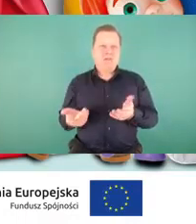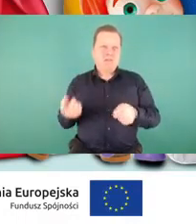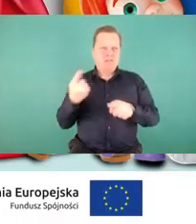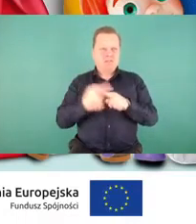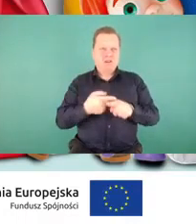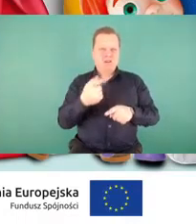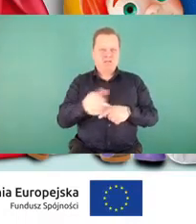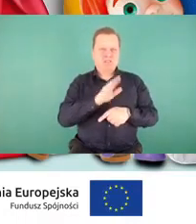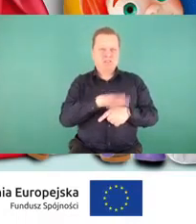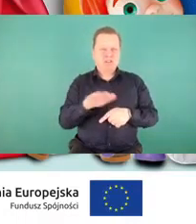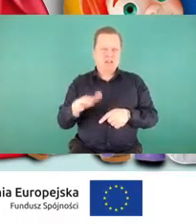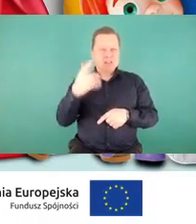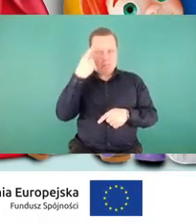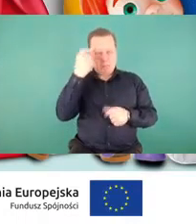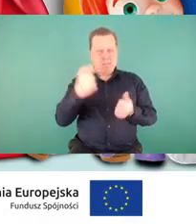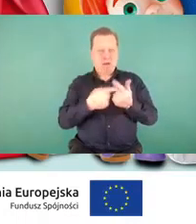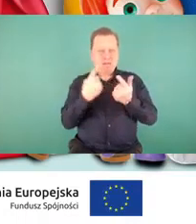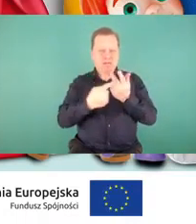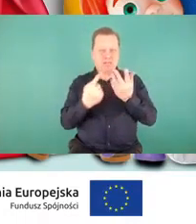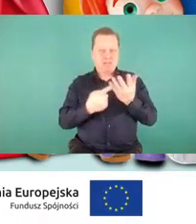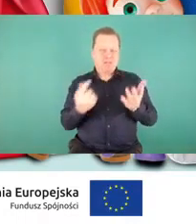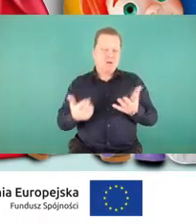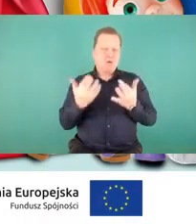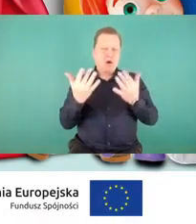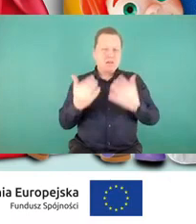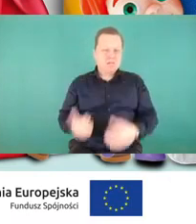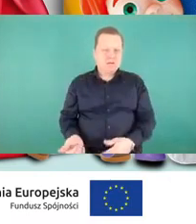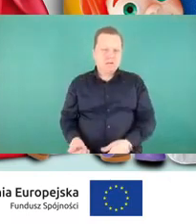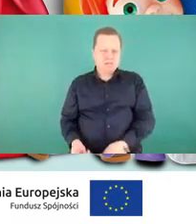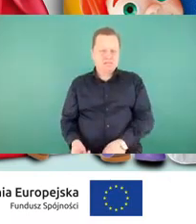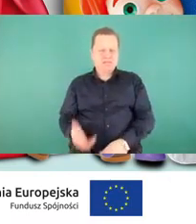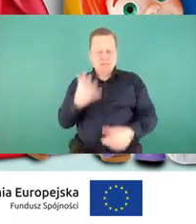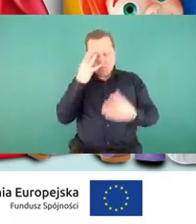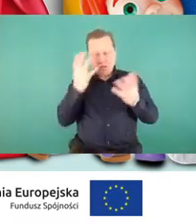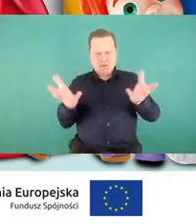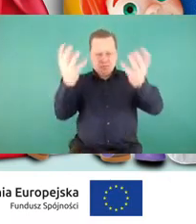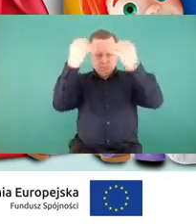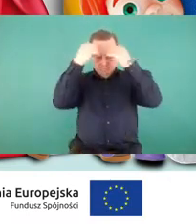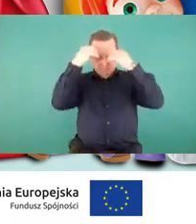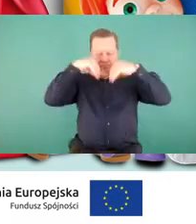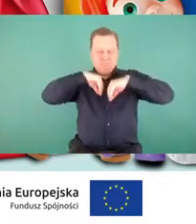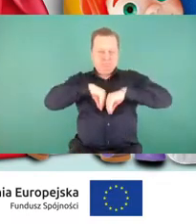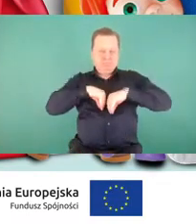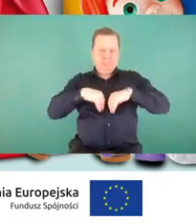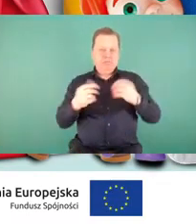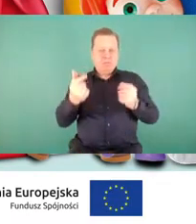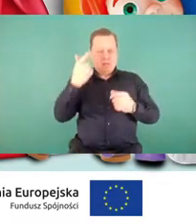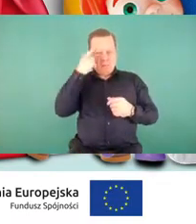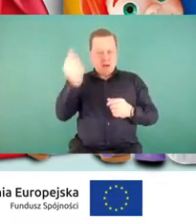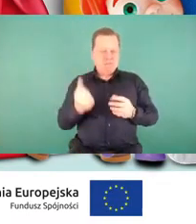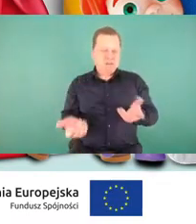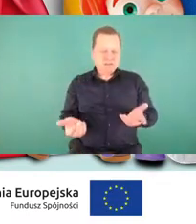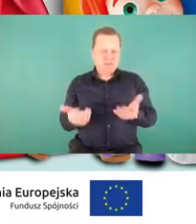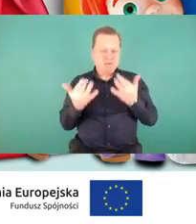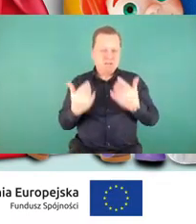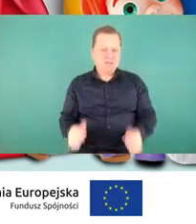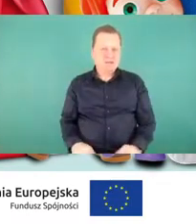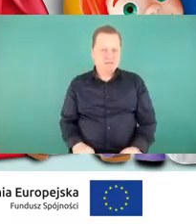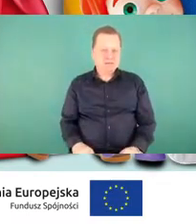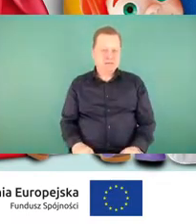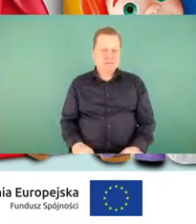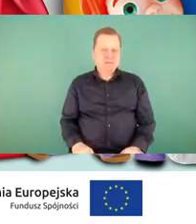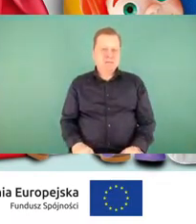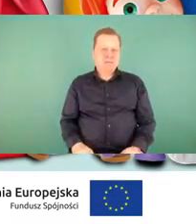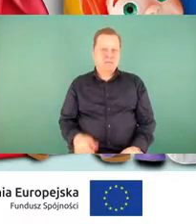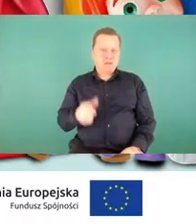zapamiętania, do właśnie przyswojenia sobie w pamięci. Także to właśnie jest ten znak, ten postać